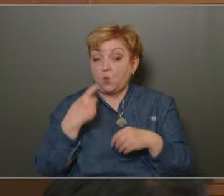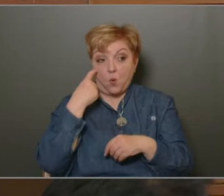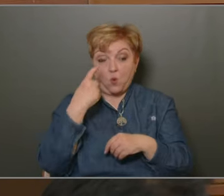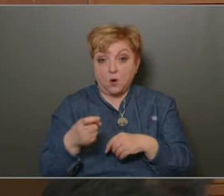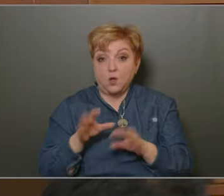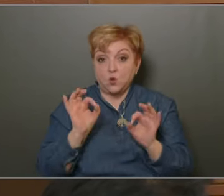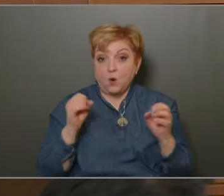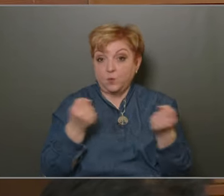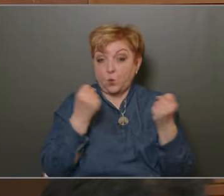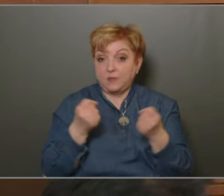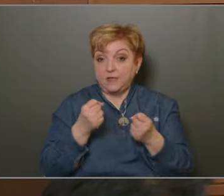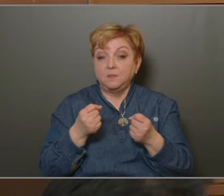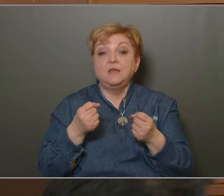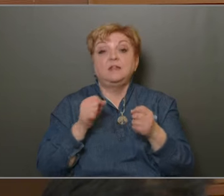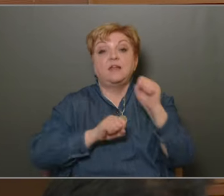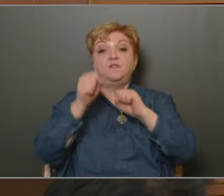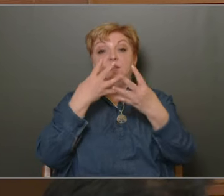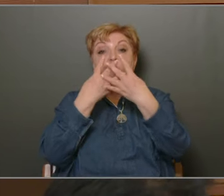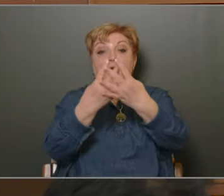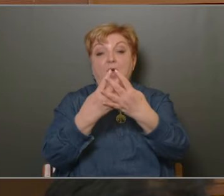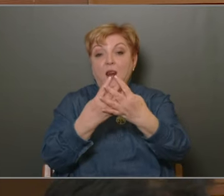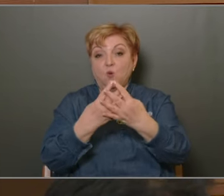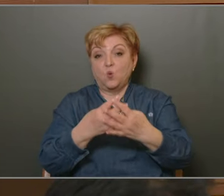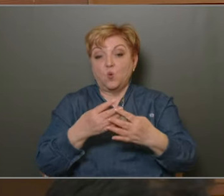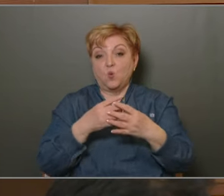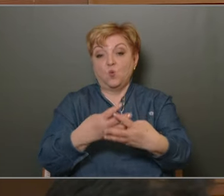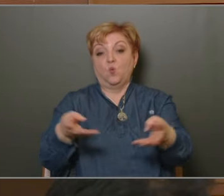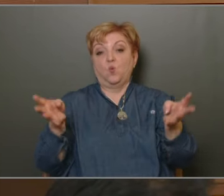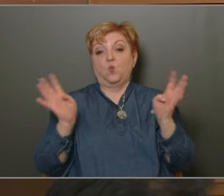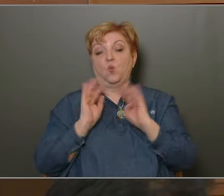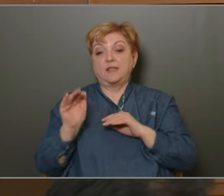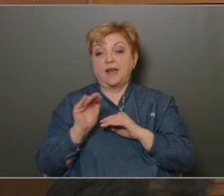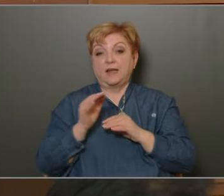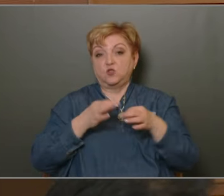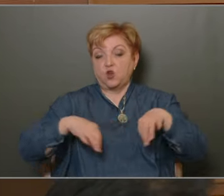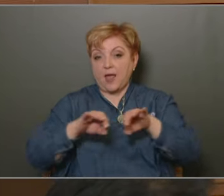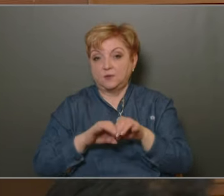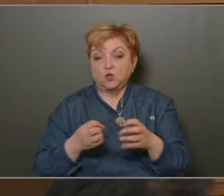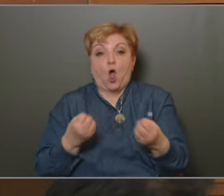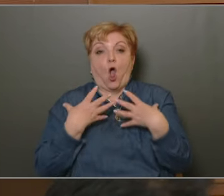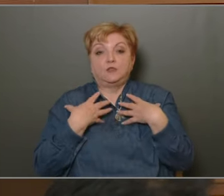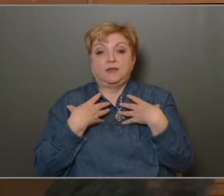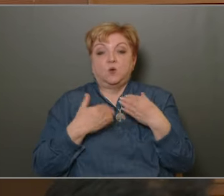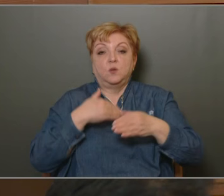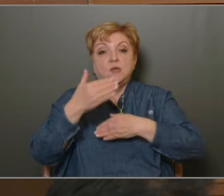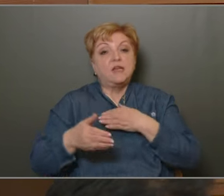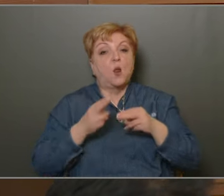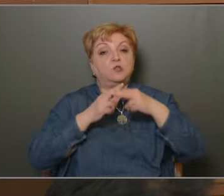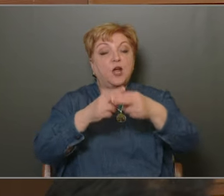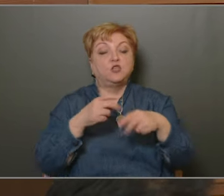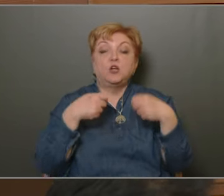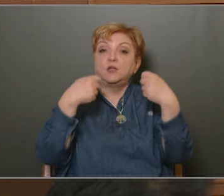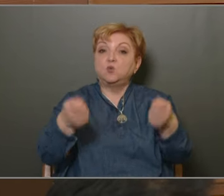kerületünkben jól működik, mint egy védőháló tudja körbeverni a gyermekeket és a családokat, és hatékony, mi hamarabbi segítséget nyújtani.